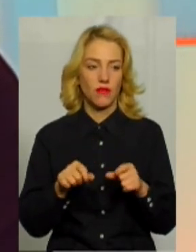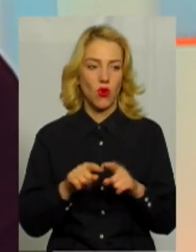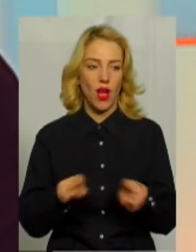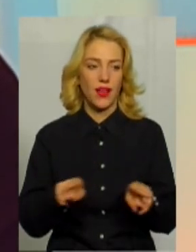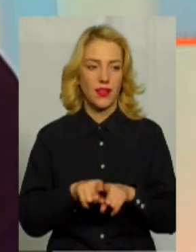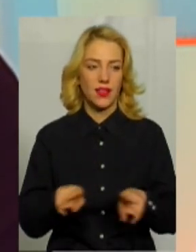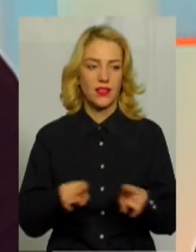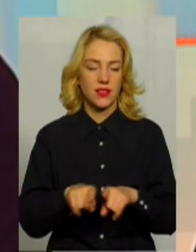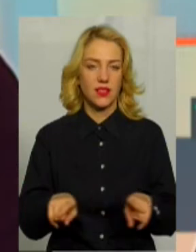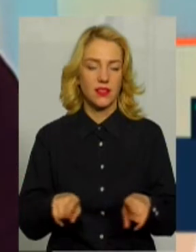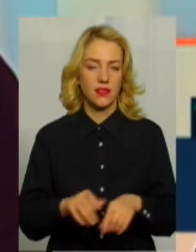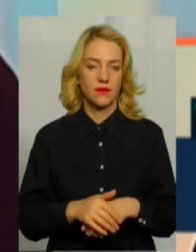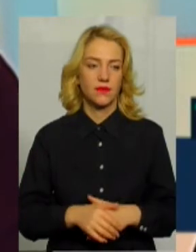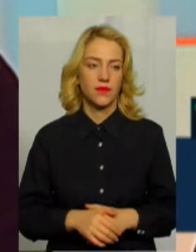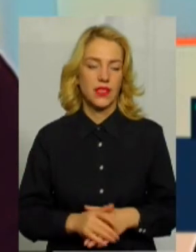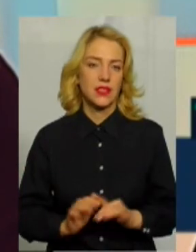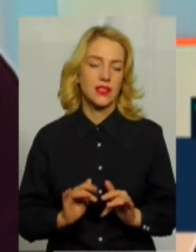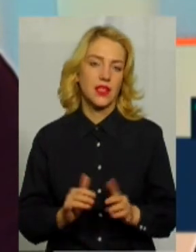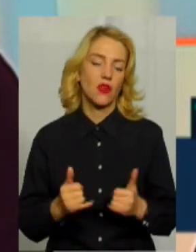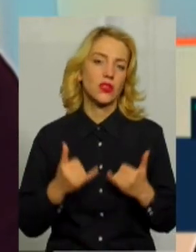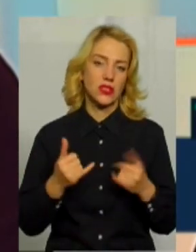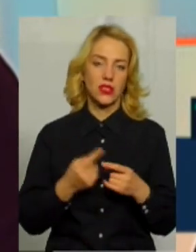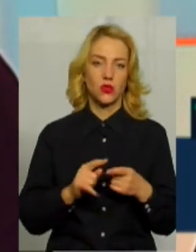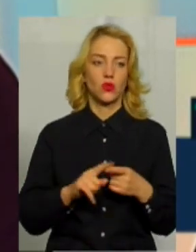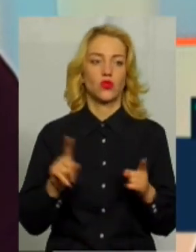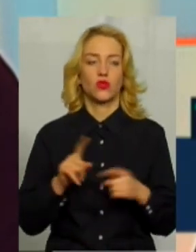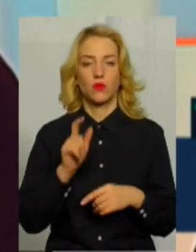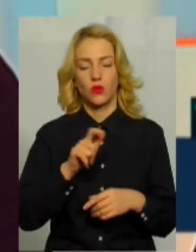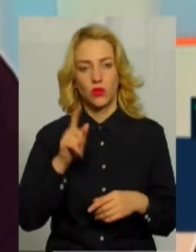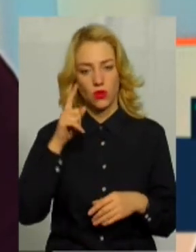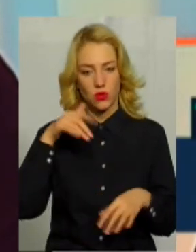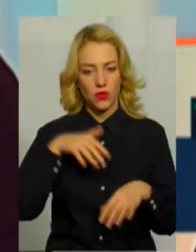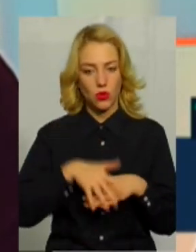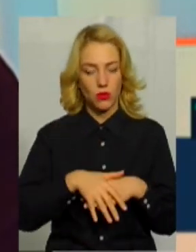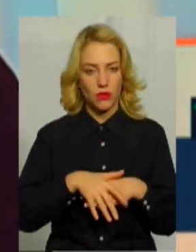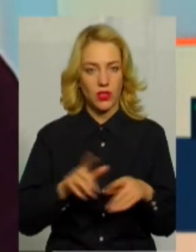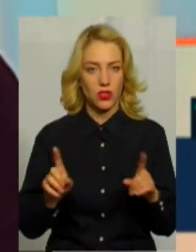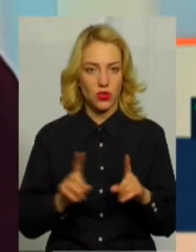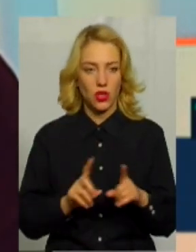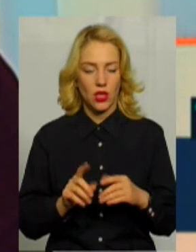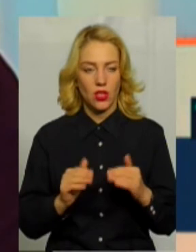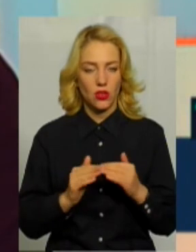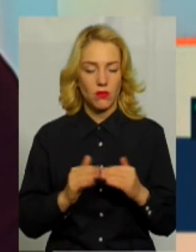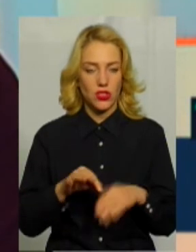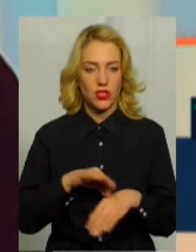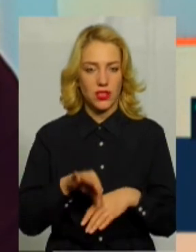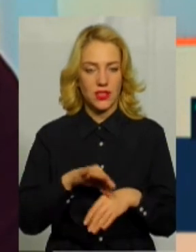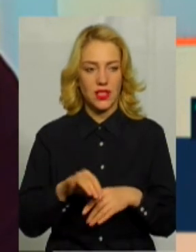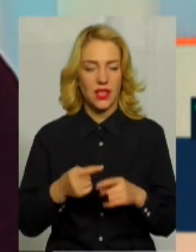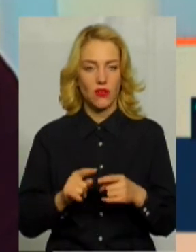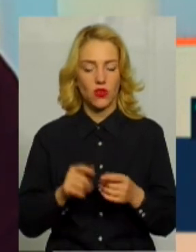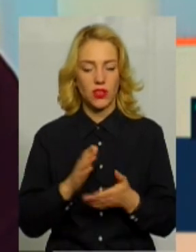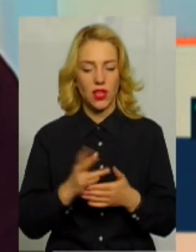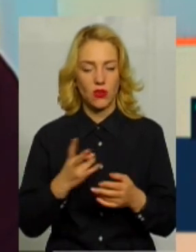агітаційні заходи для того, щоб люди усвідомлювали, що домашнє насилля, воно